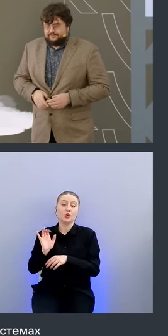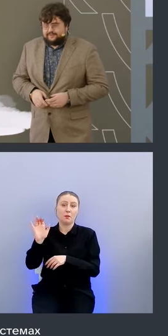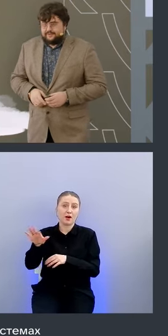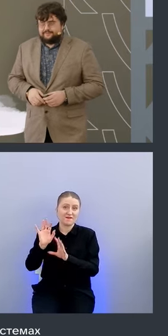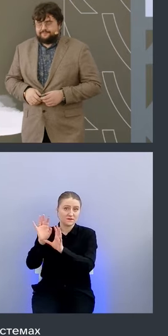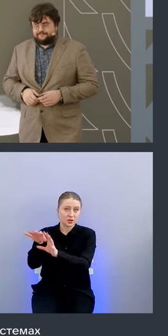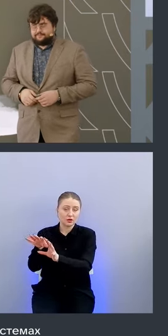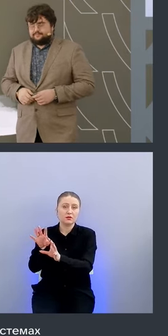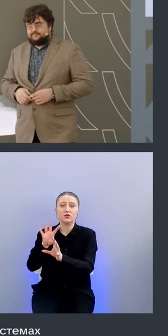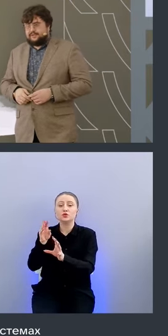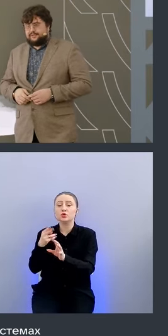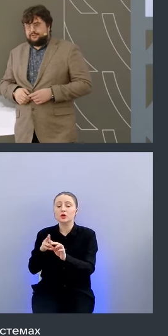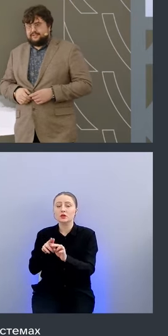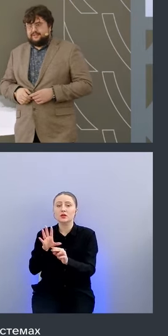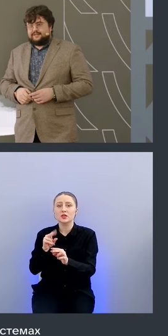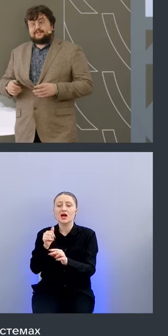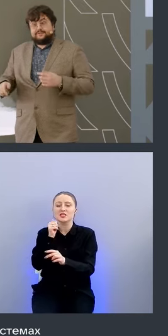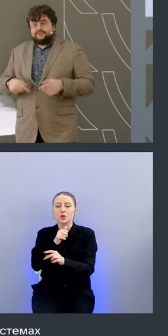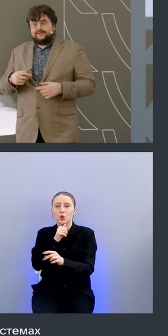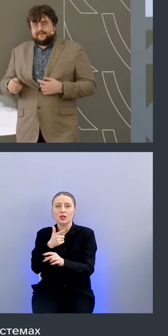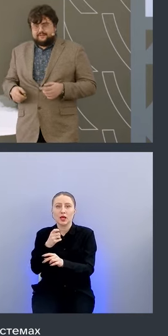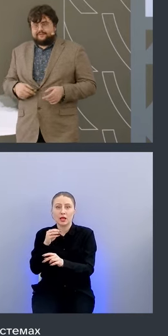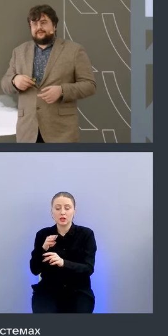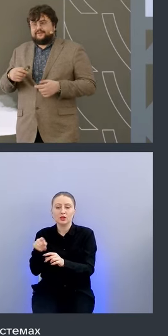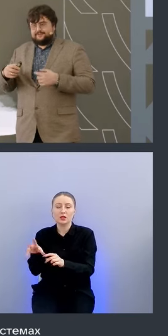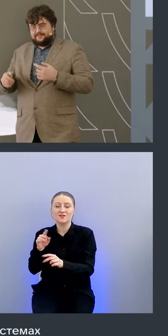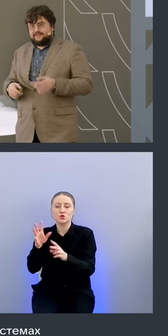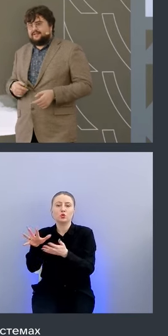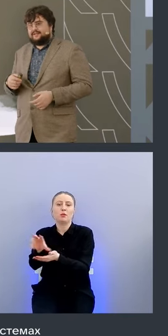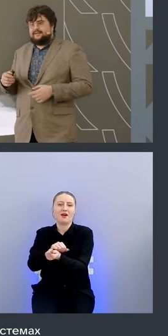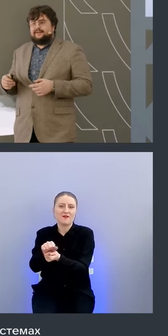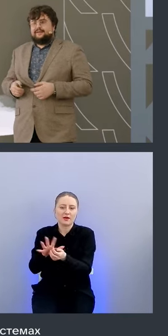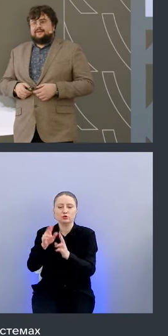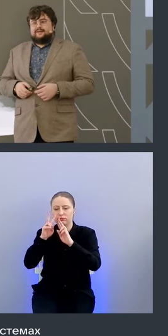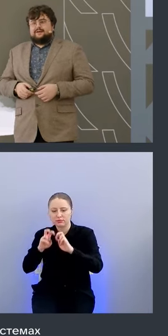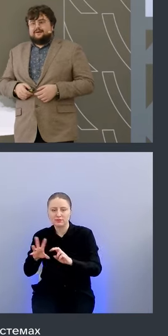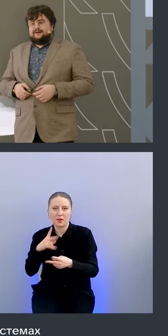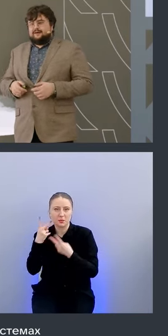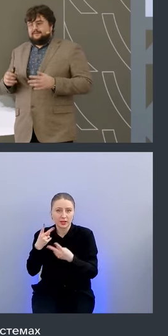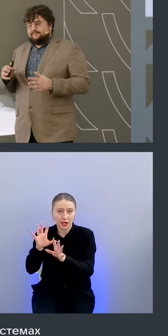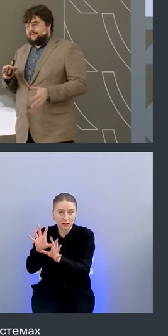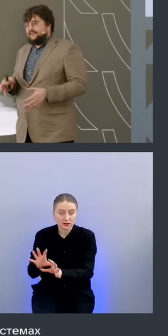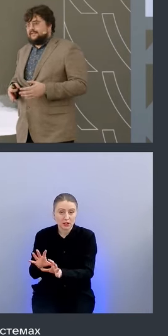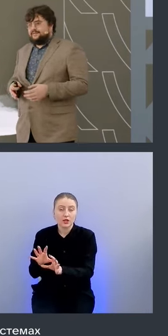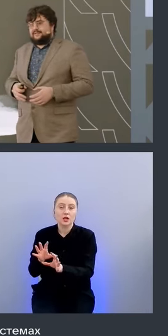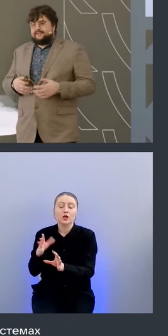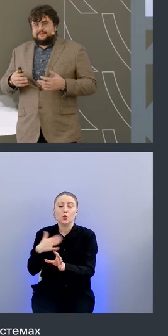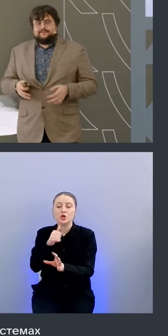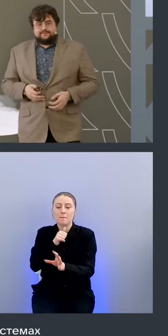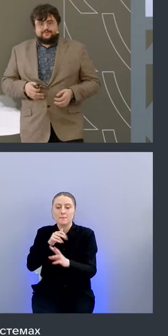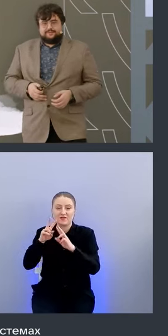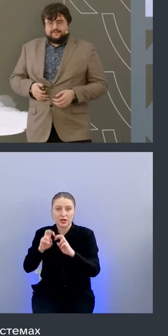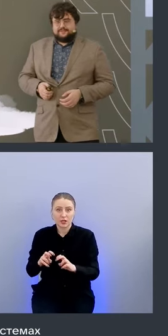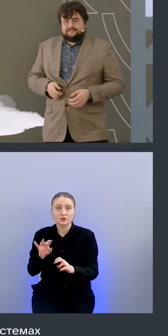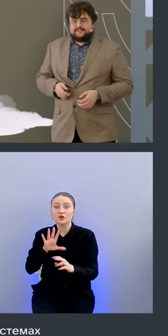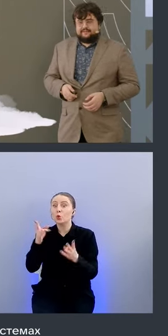это все в security gate и это все там провалило провалилась посмотрелось провалидировалась и